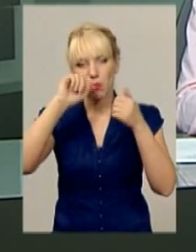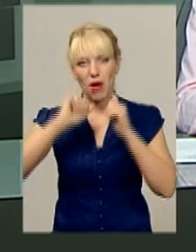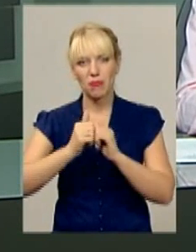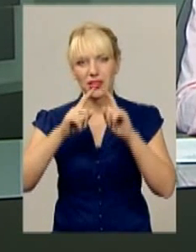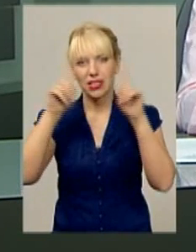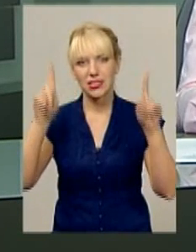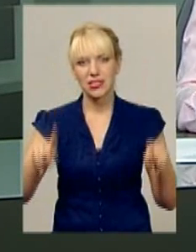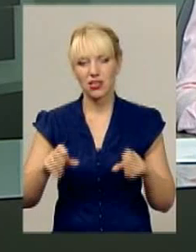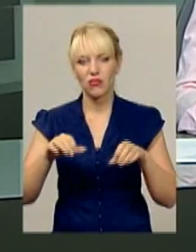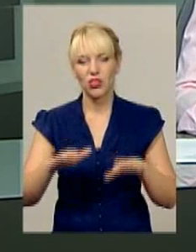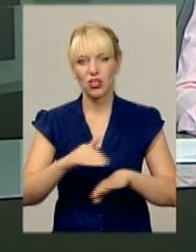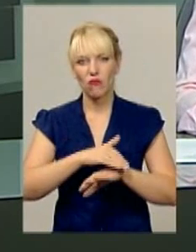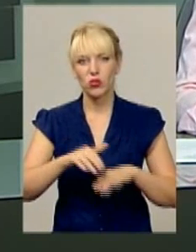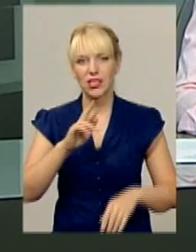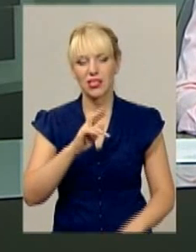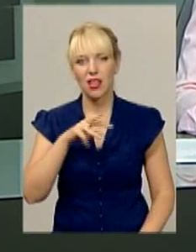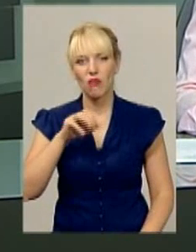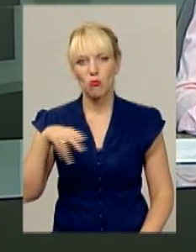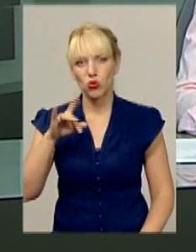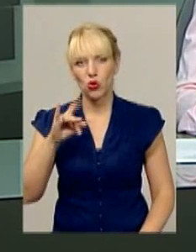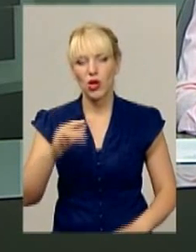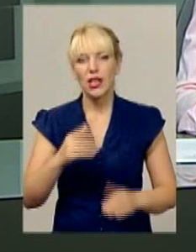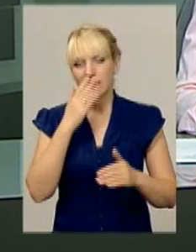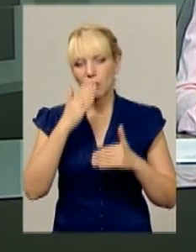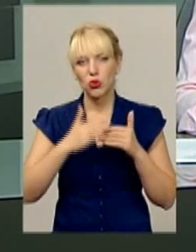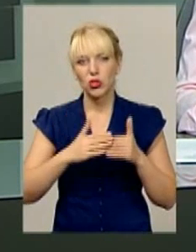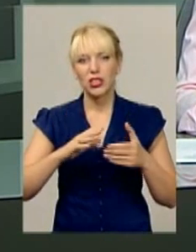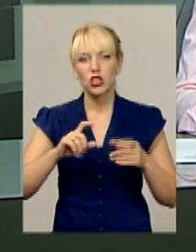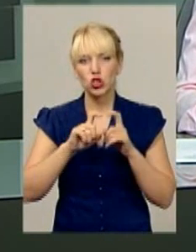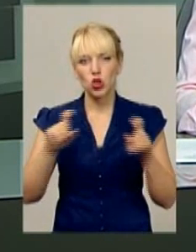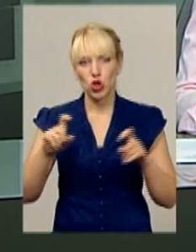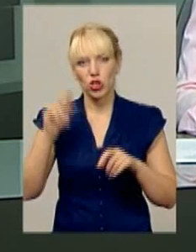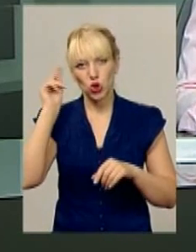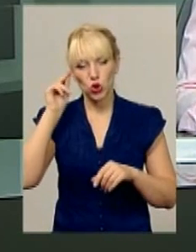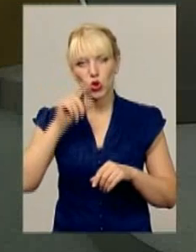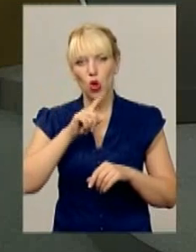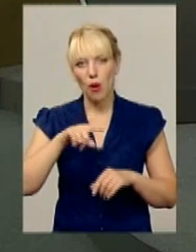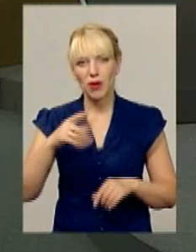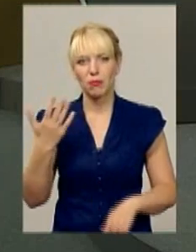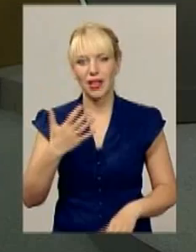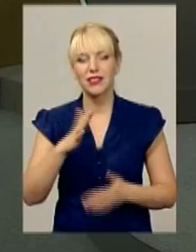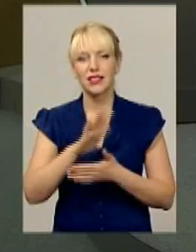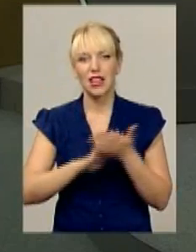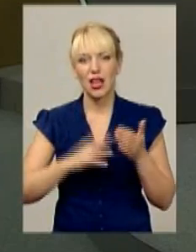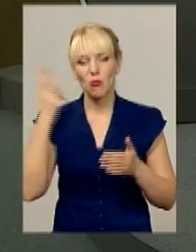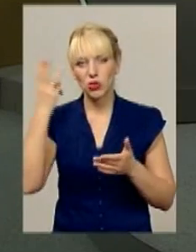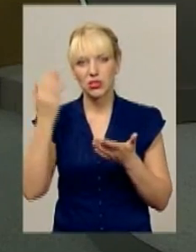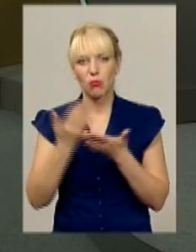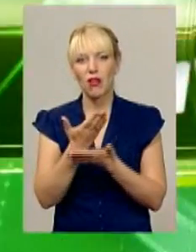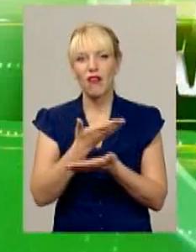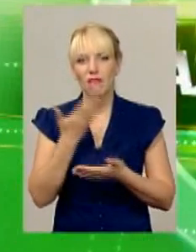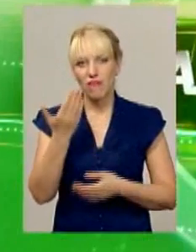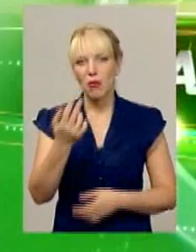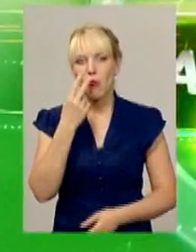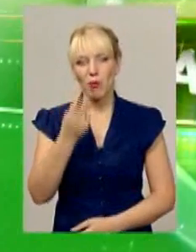вирішили на вулиці Ярослава Мудрого, неподаліки від загальноосвітньої школи номер 5. Далі у Подільській панорамі ви побачите.